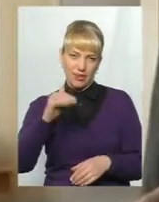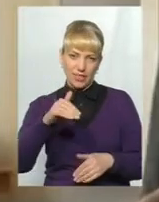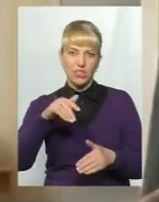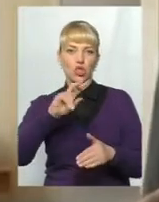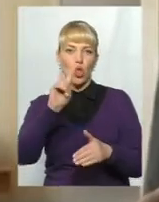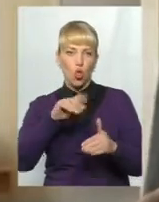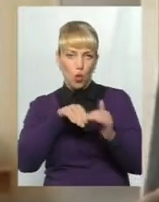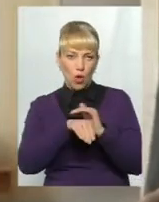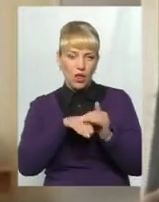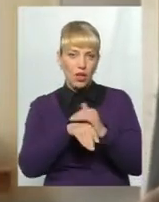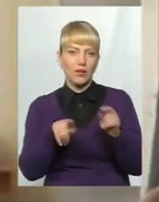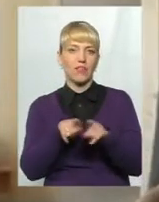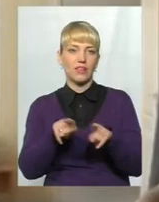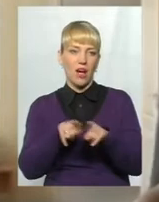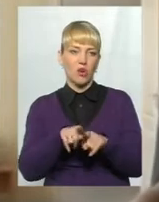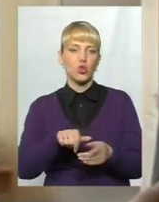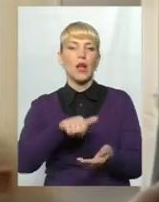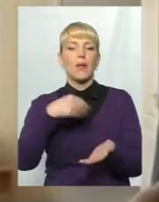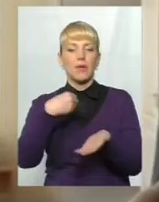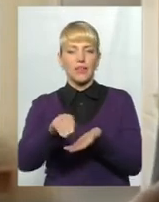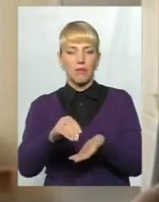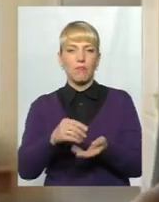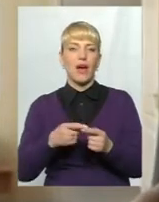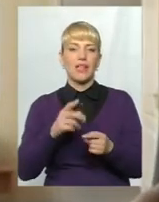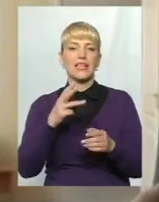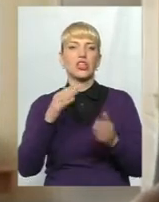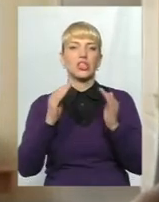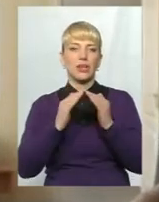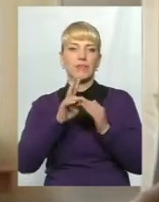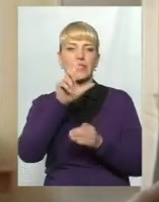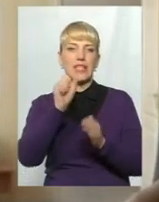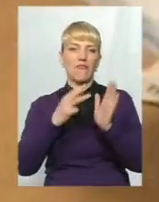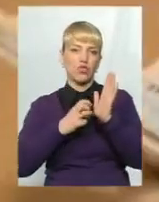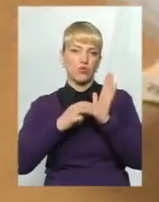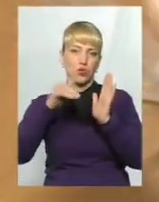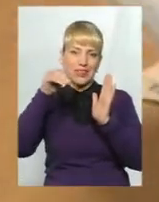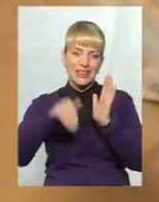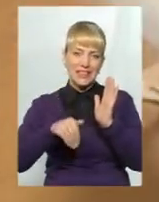минулоріч головний психіатр придбав дім більше як за 800 тисяч гривень.